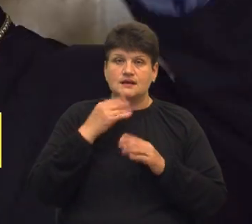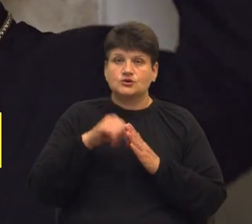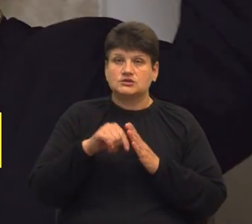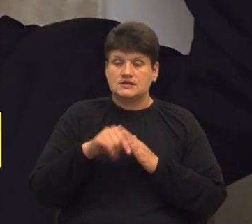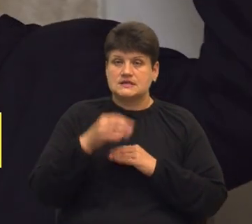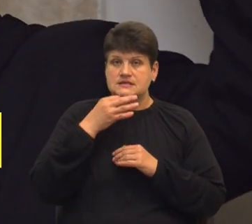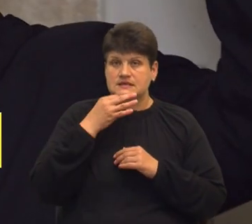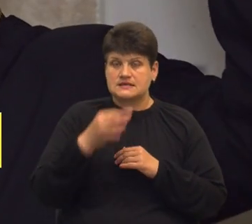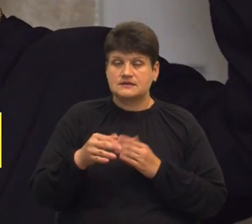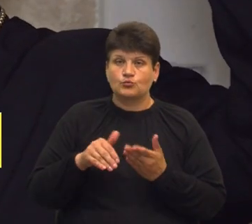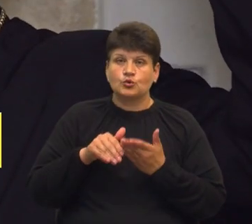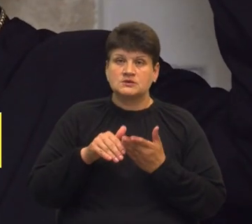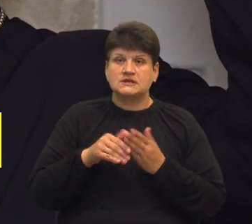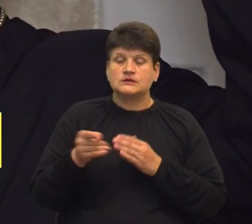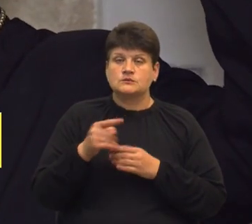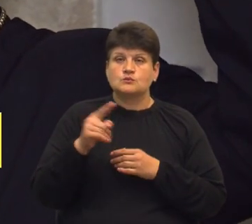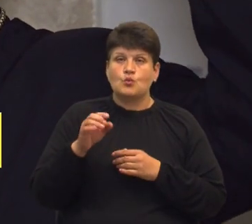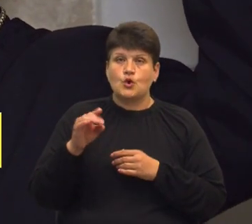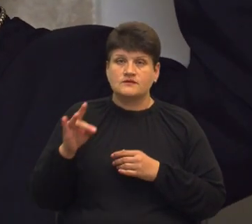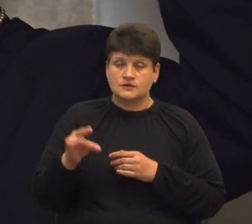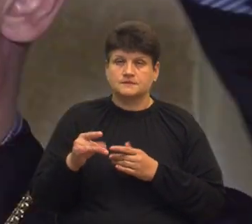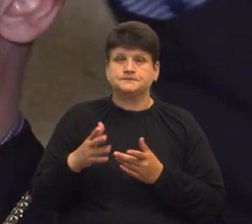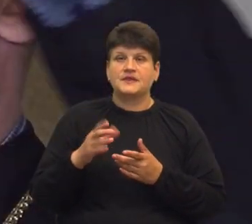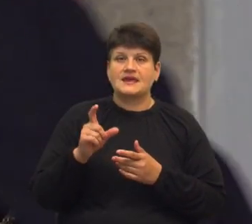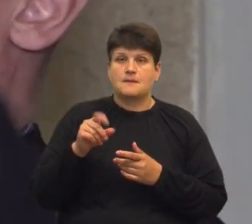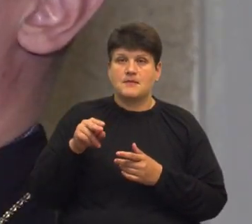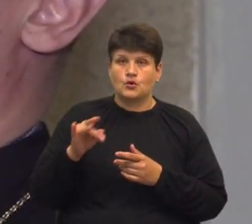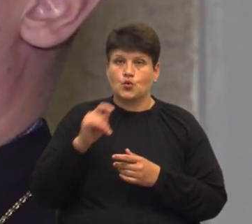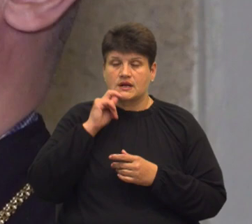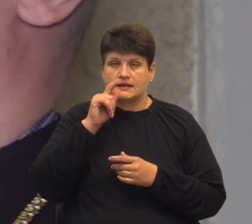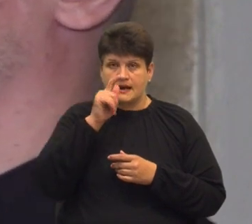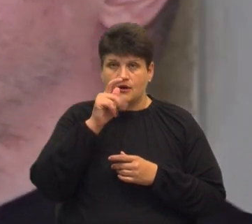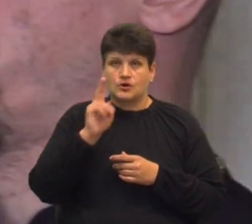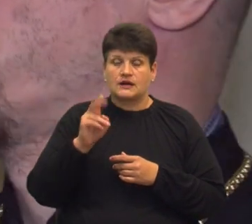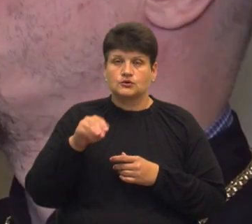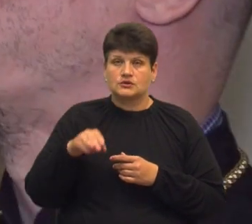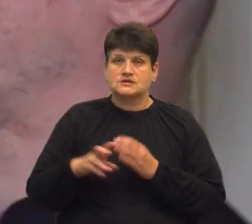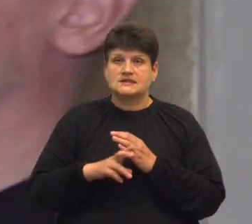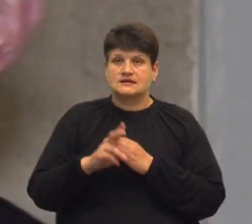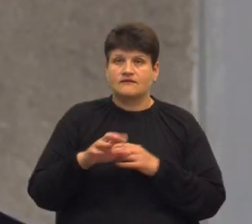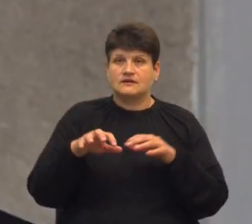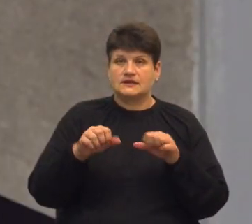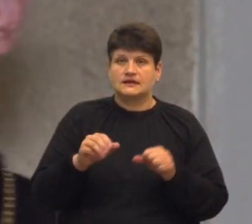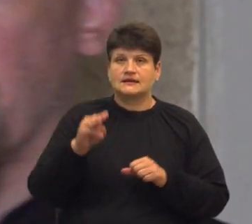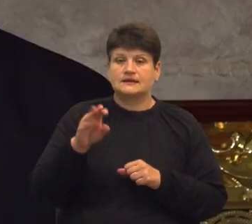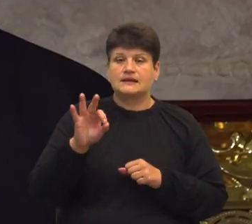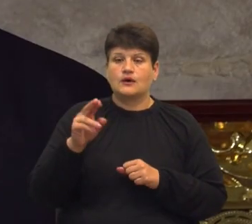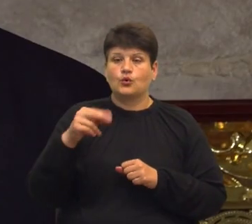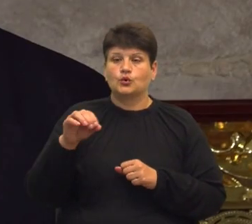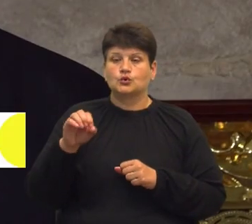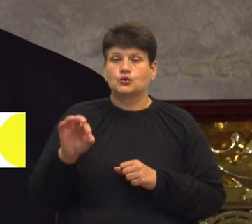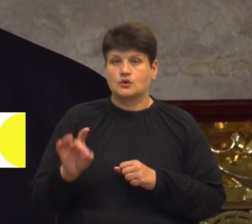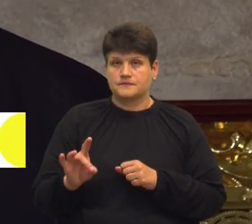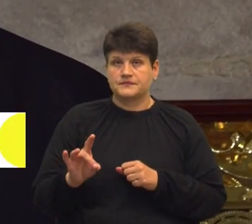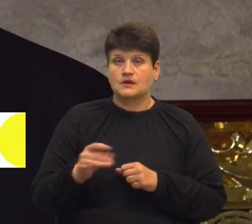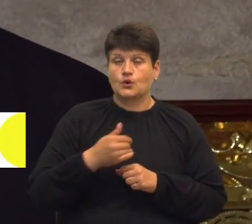єпископ-помічник Тернопільськозборівської архієпархії Української греко-католицької церкви владика Теодор Мартинюк. Хочу